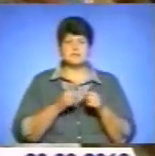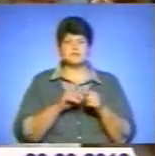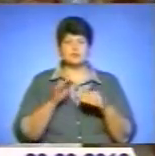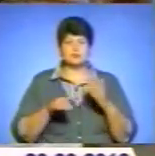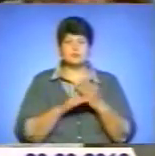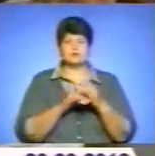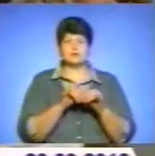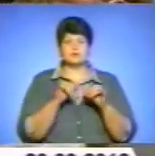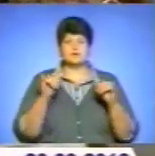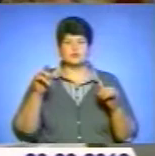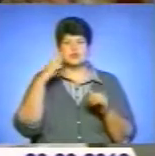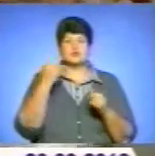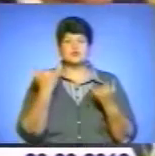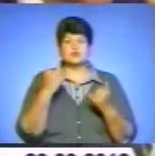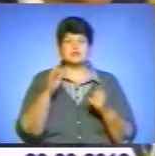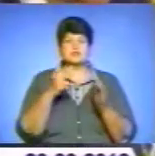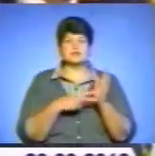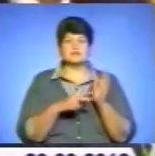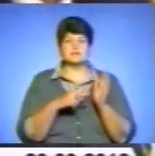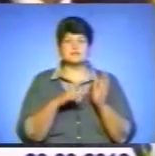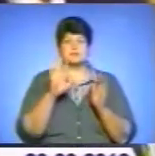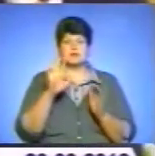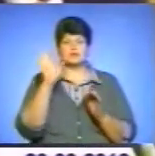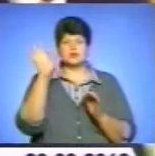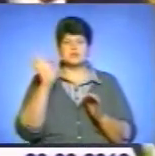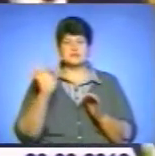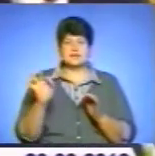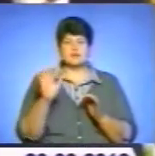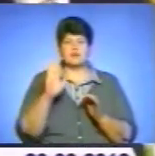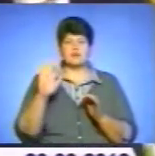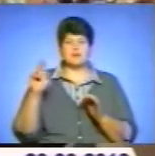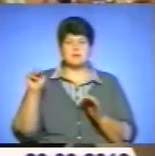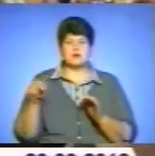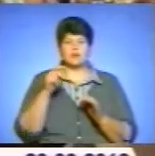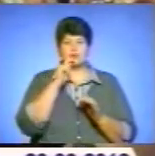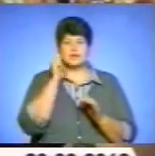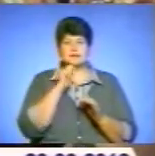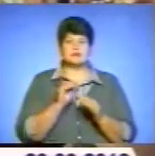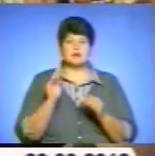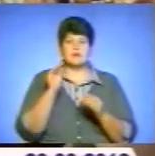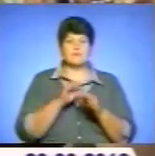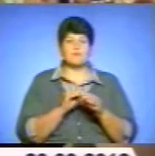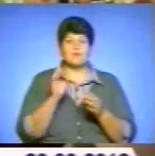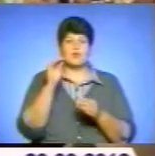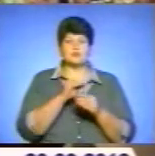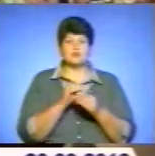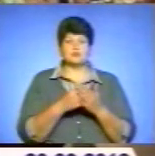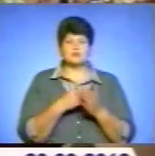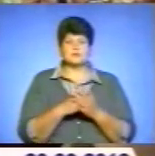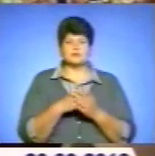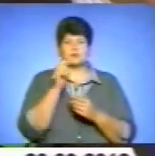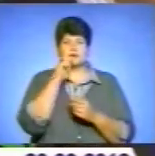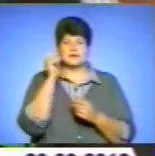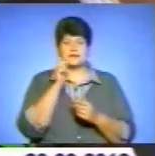Сьогодні 85% ВВП України наповнюють 300 компаній, і тільки 15% дає малий і середній бізнес.